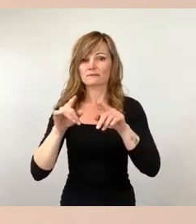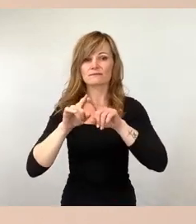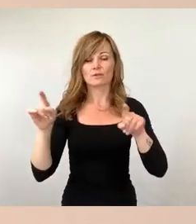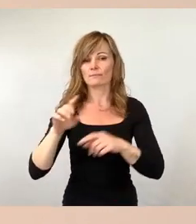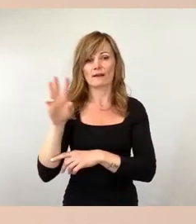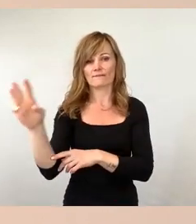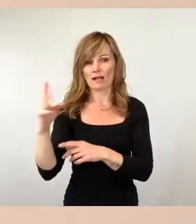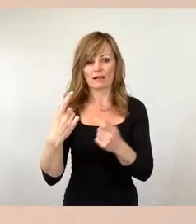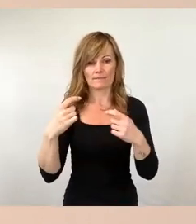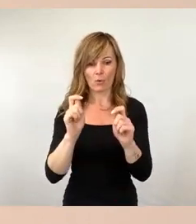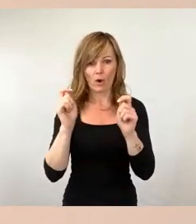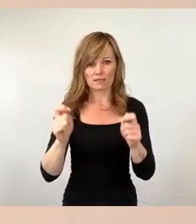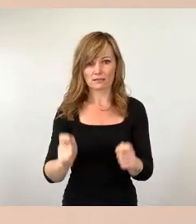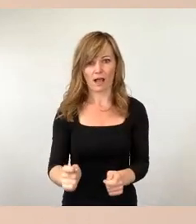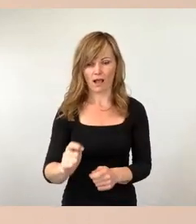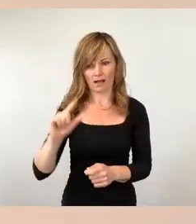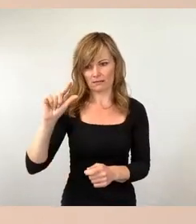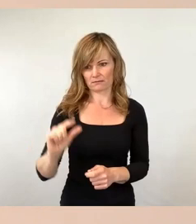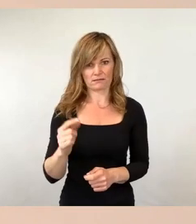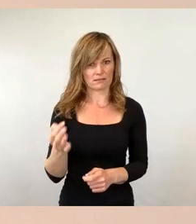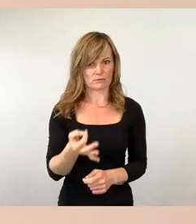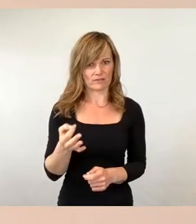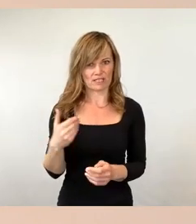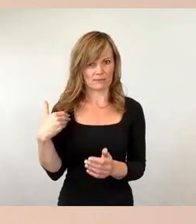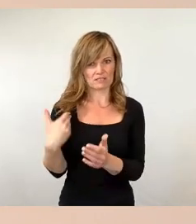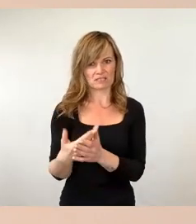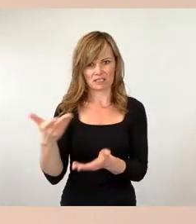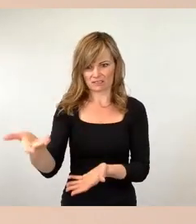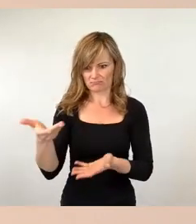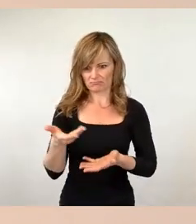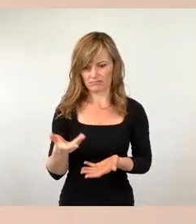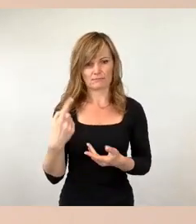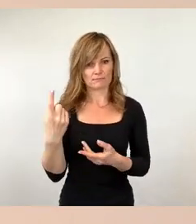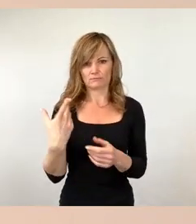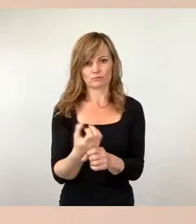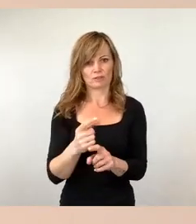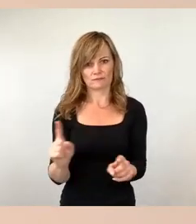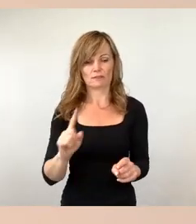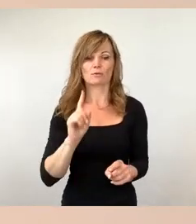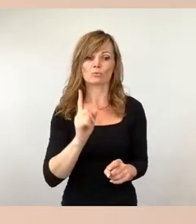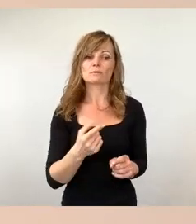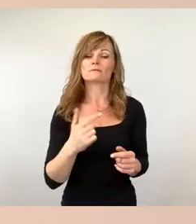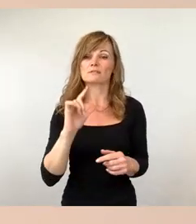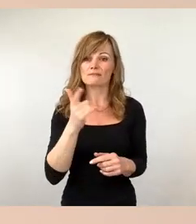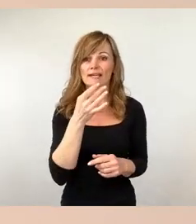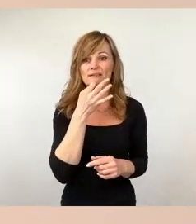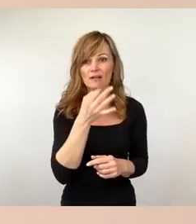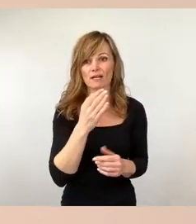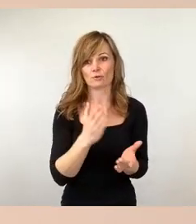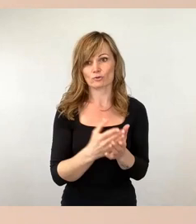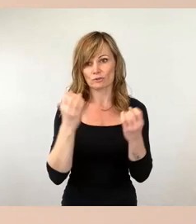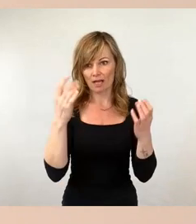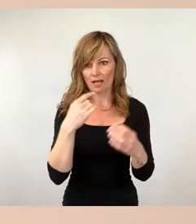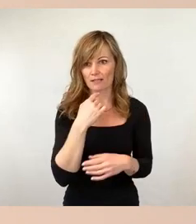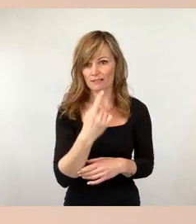um das zu bewerkstelligen. Und Sie haben ja mit der zweiten Frage auch deutlich gemacht, oder ich habe sie auch entsprechend